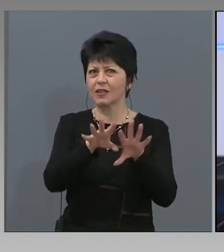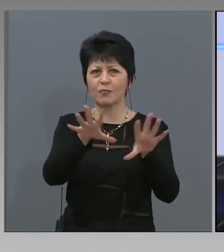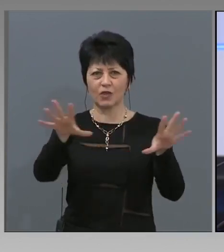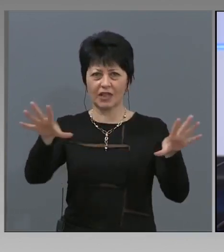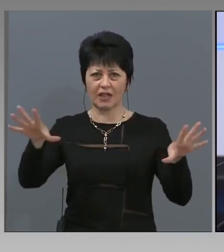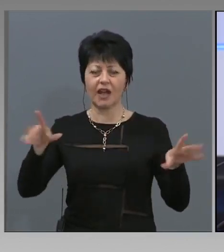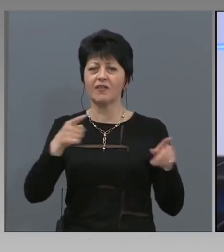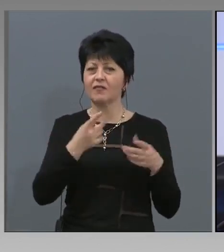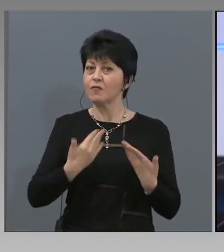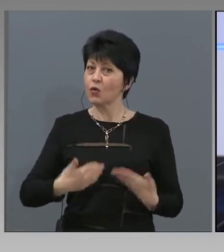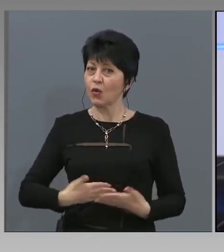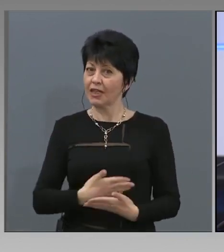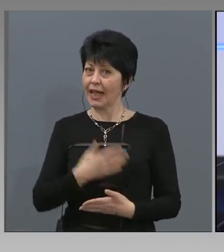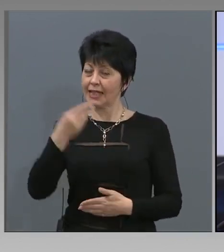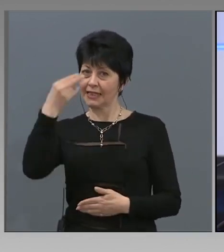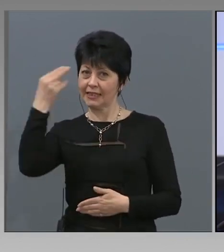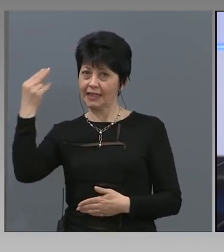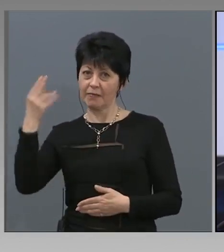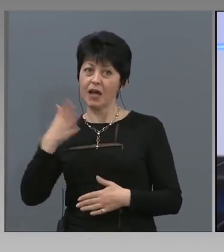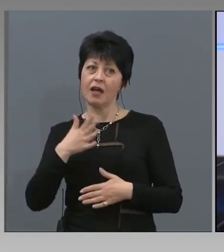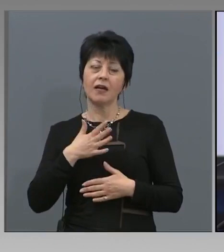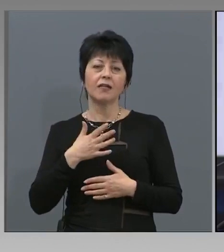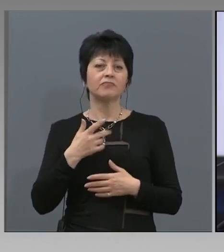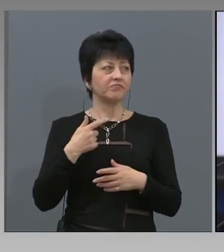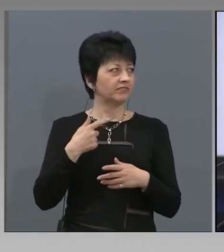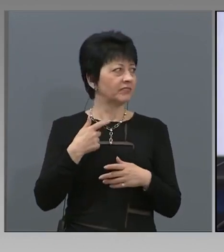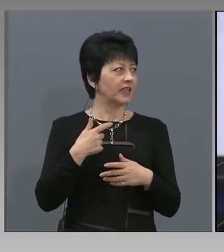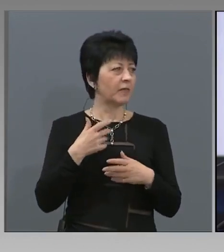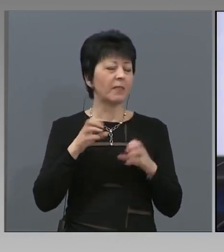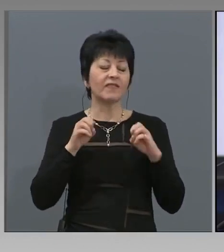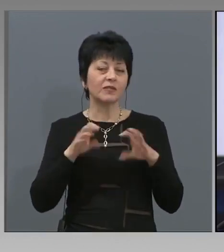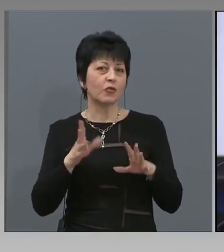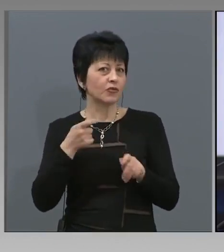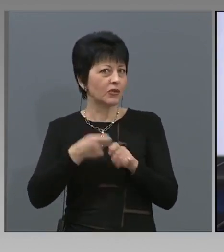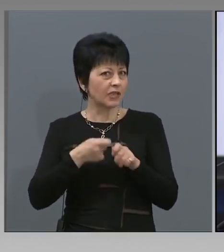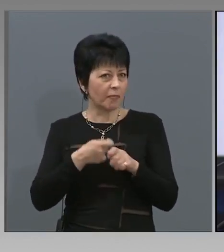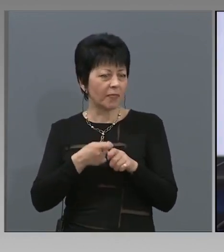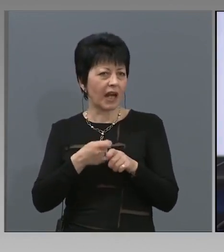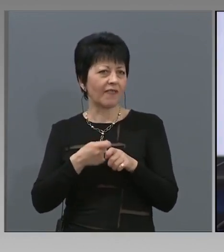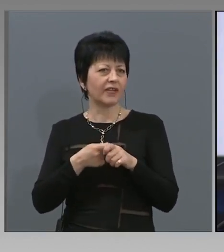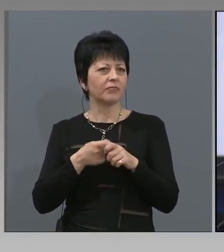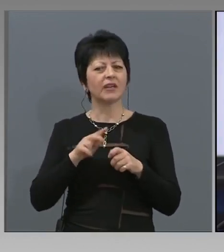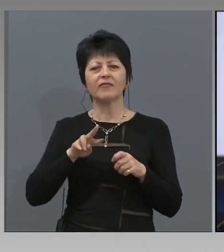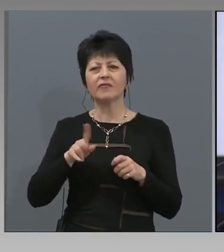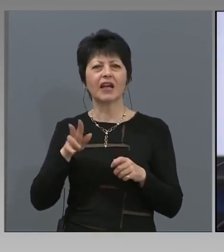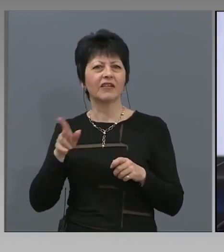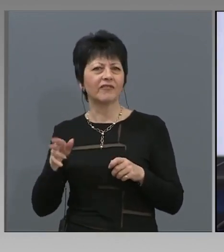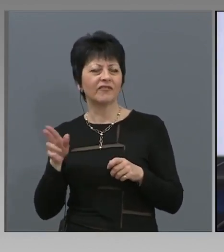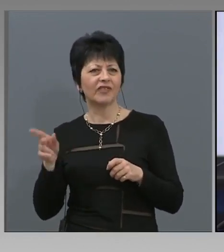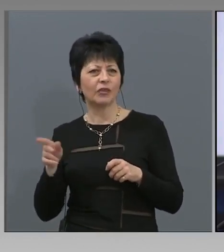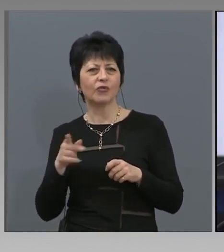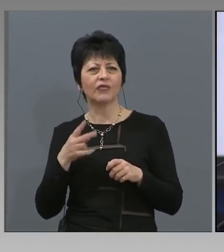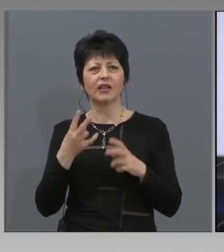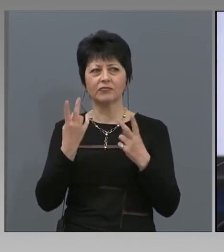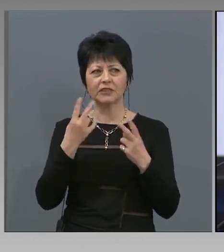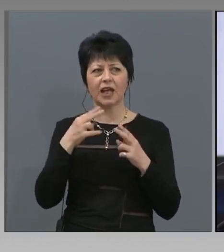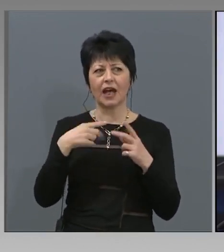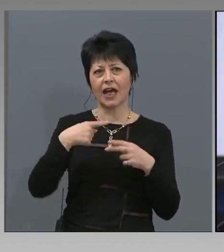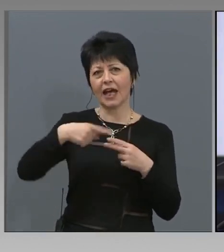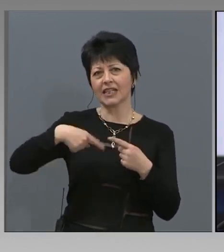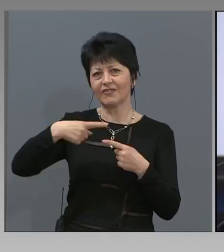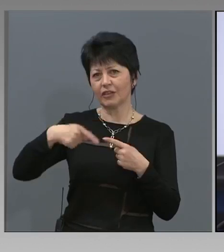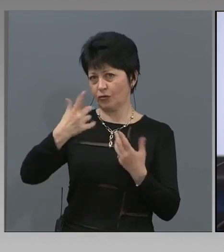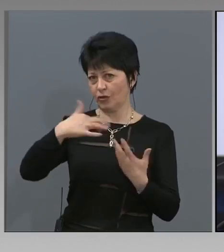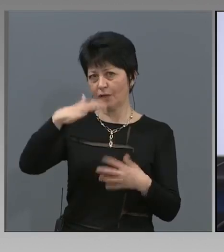интересна тема. Имаме възможност да правиме всякакъв вид прогнозни анализи за развитието на заболеваемостта.